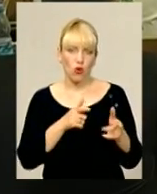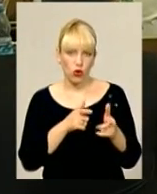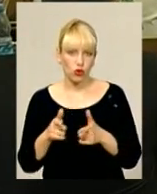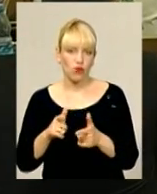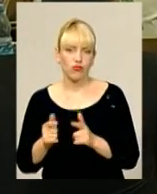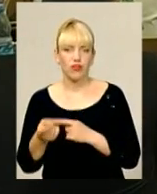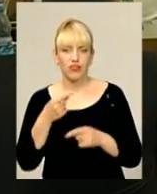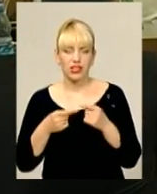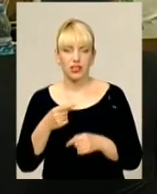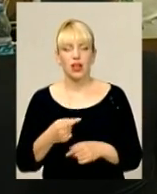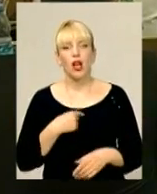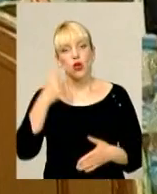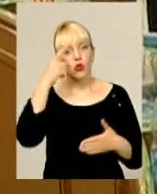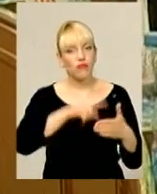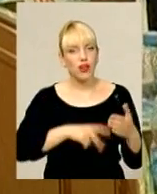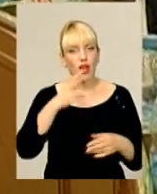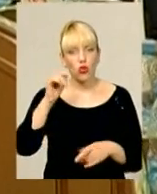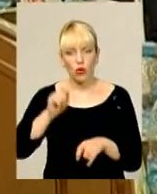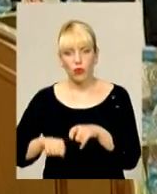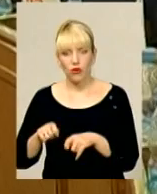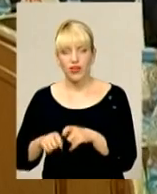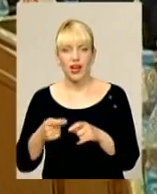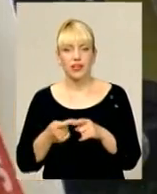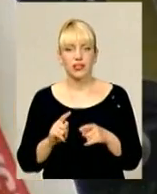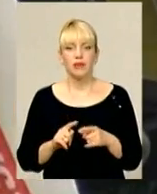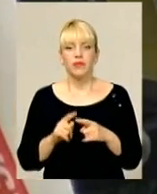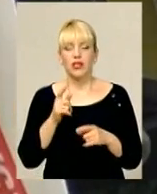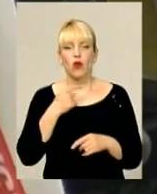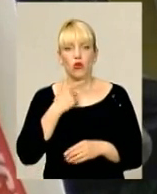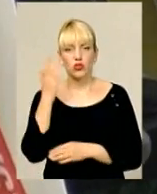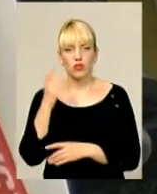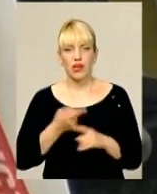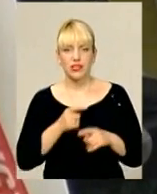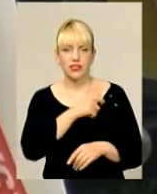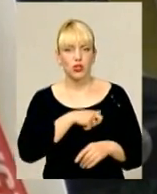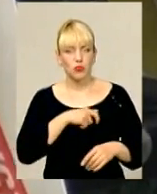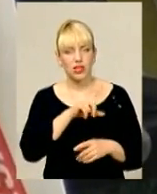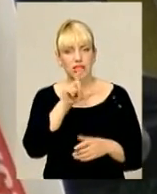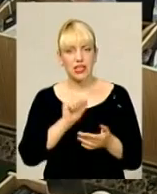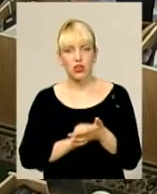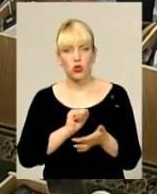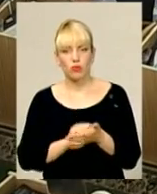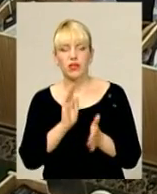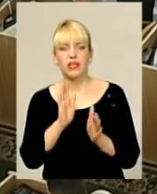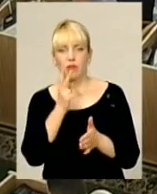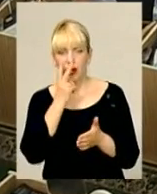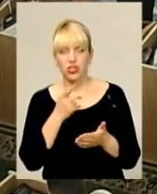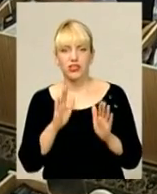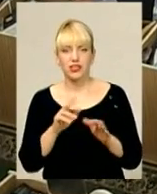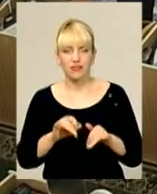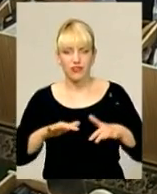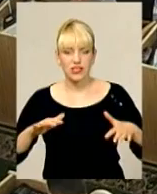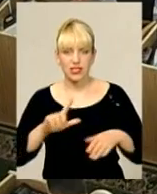депутатам прислів, я довіряй, але перевіряй не до душі, бо голосували вони за документ, який побачили лише у сесійній залі. Без